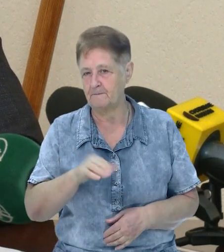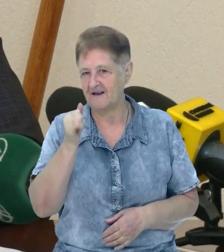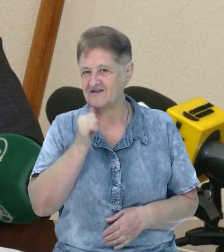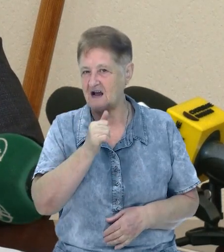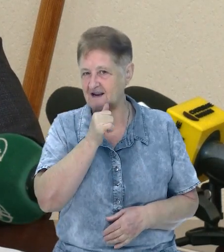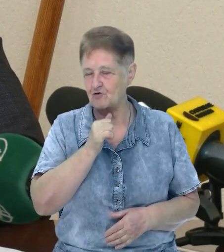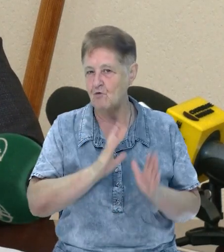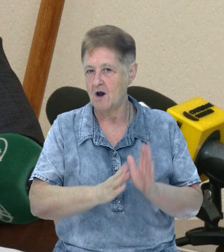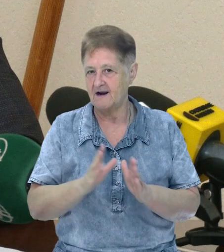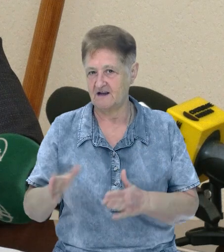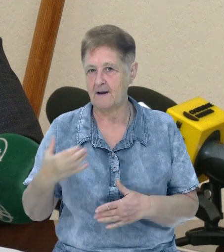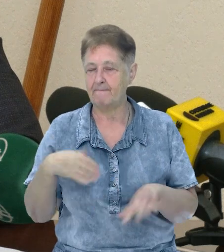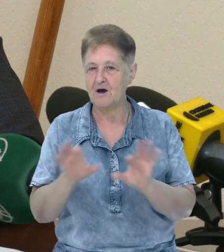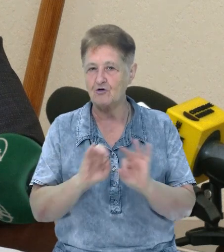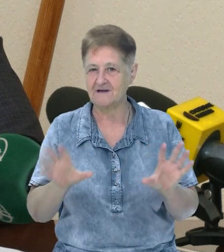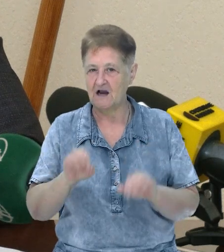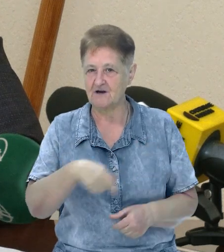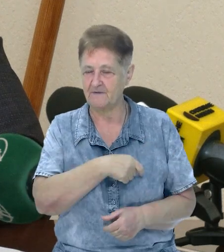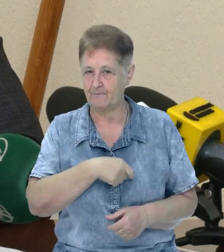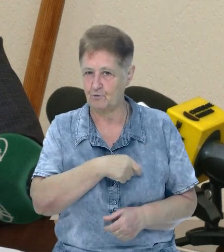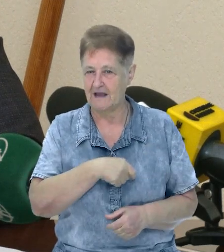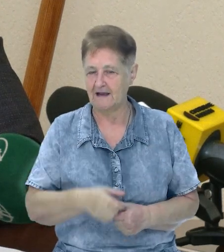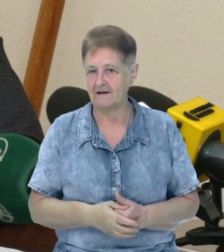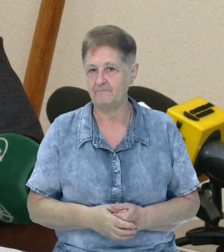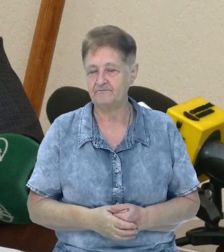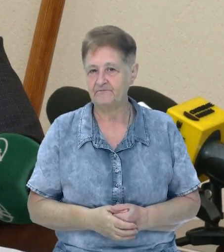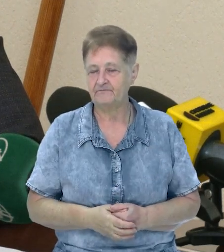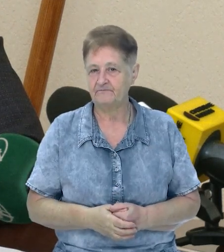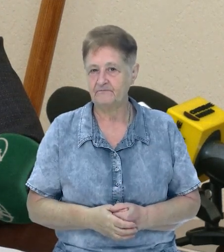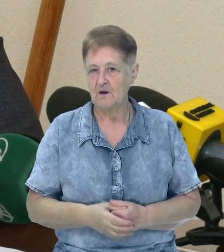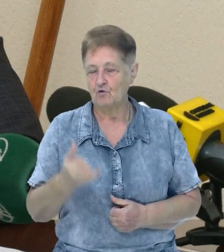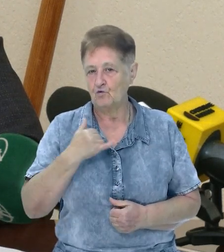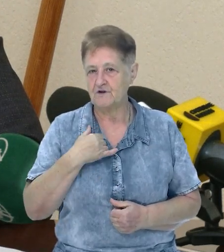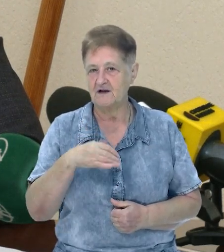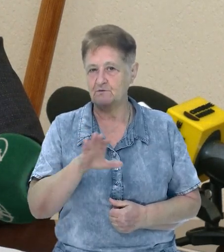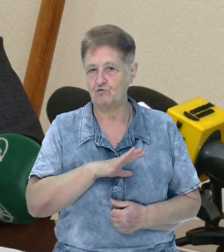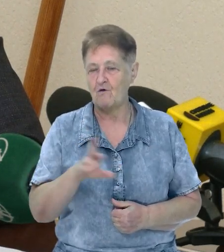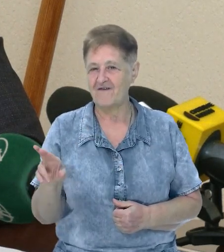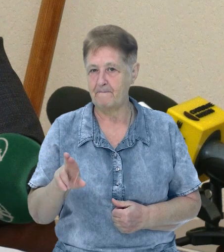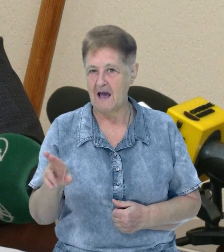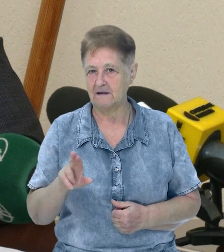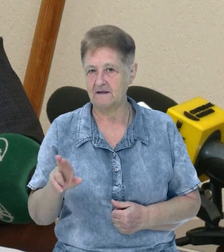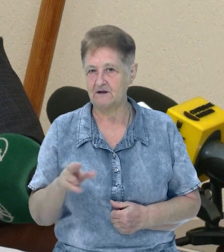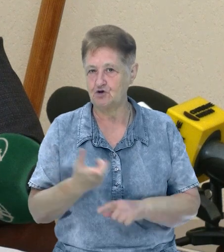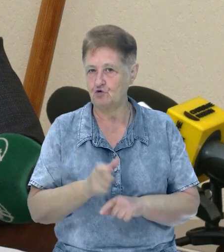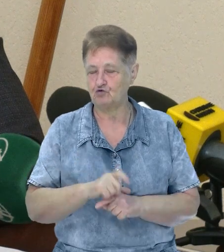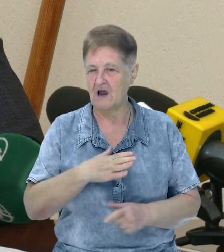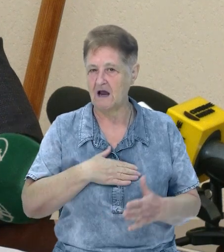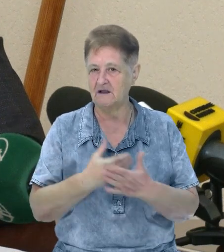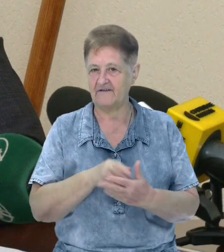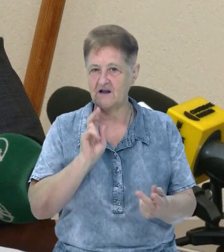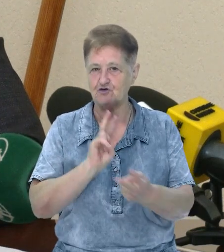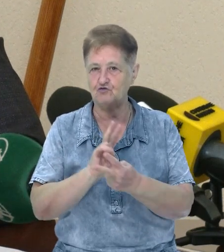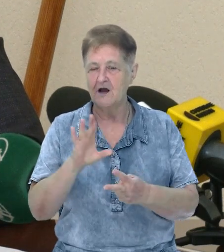ми депутатам ці питання пояснимо, в закритому режимі до сесії. У нас була в п'ятницю дуже ефективна зустріч з